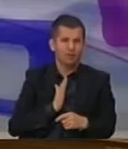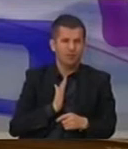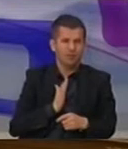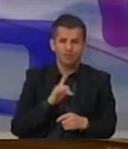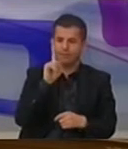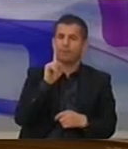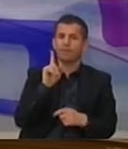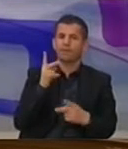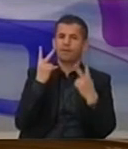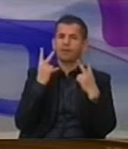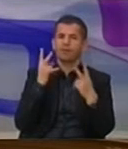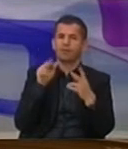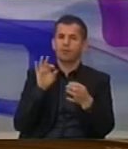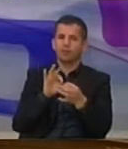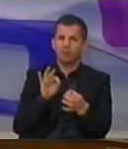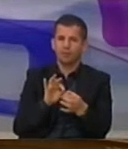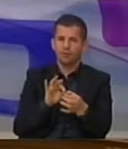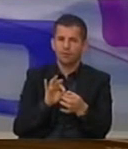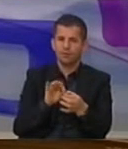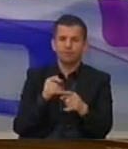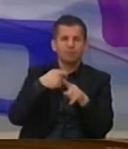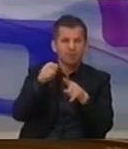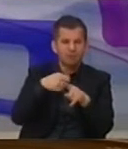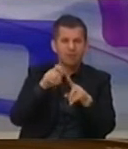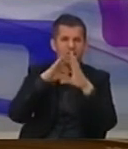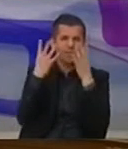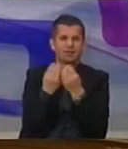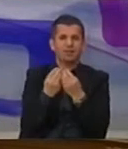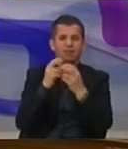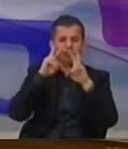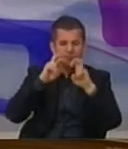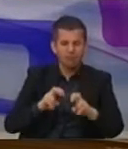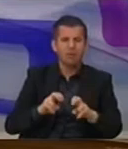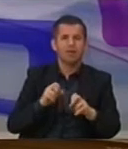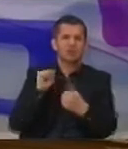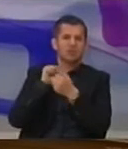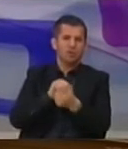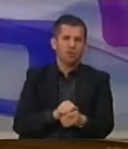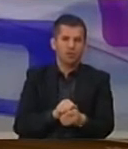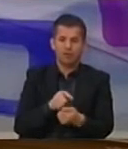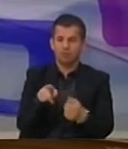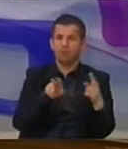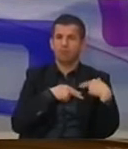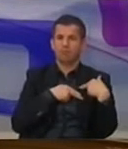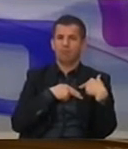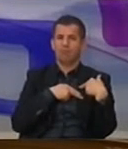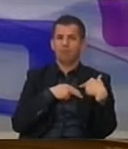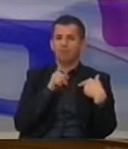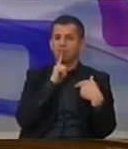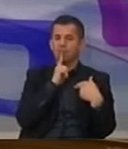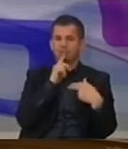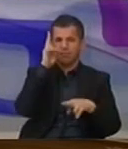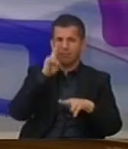cilit do tjetë një organ bikëshurës për gjitha restaurimet, konzervimet dhe gërmimet arkeologike. Roli dhe përgjëtësia këti mekanizmi janë